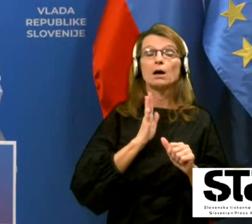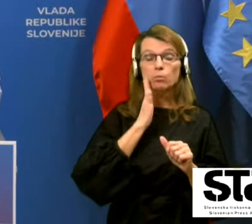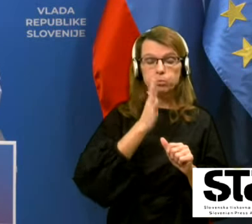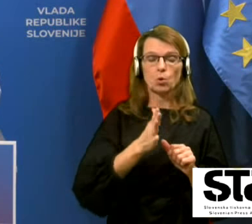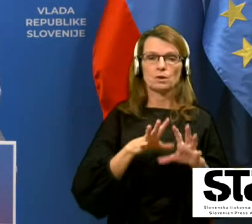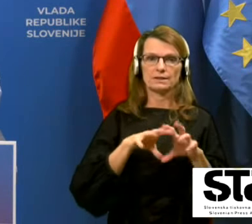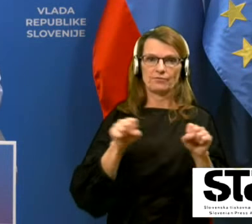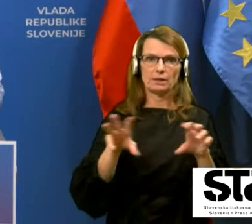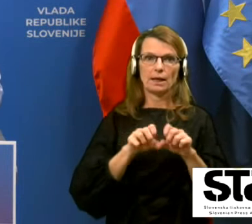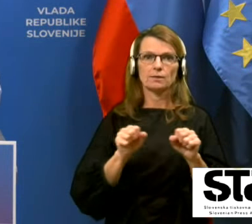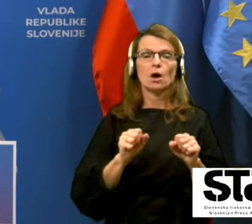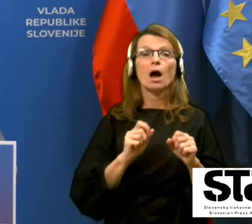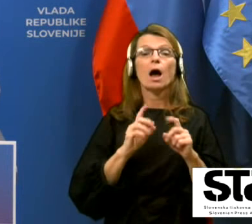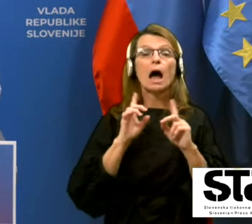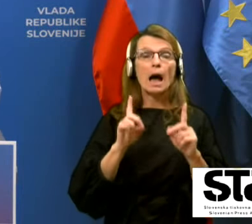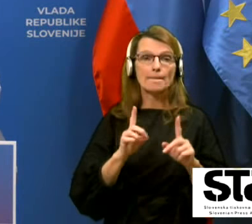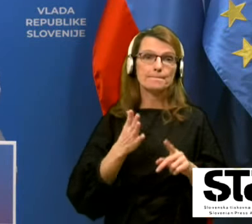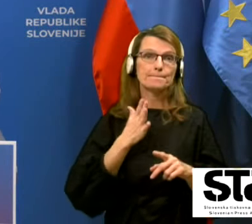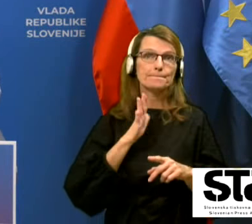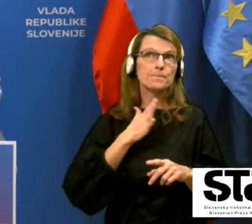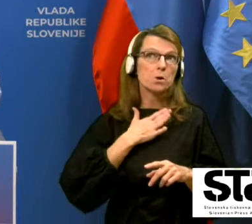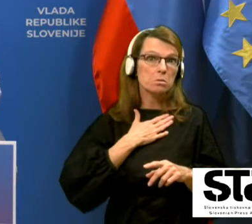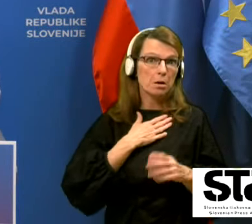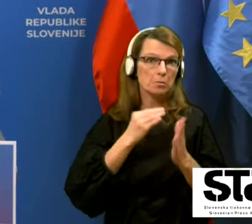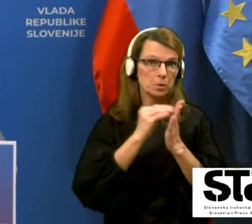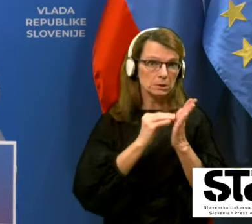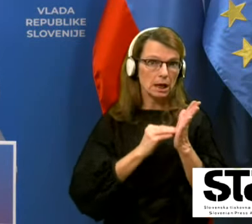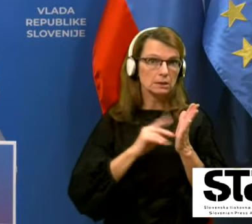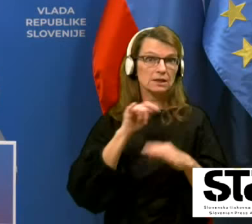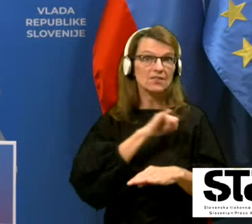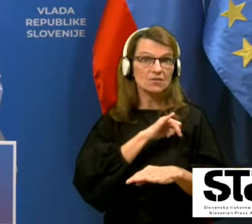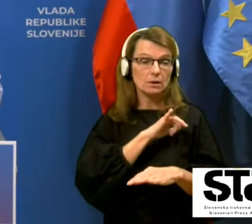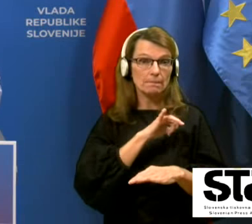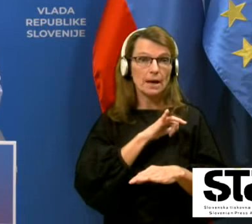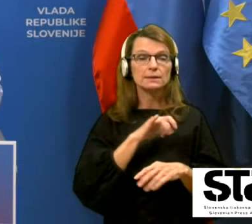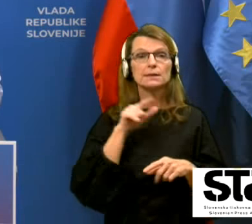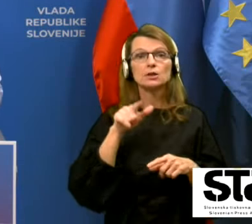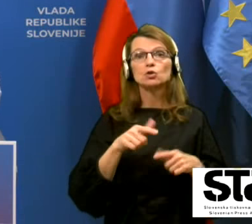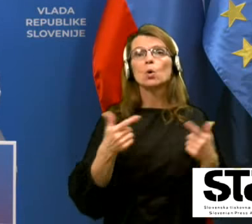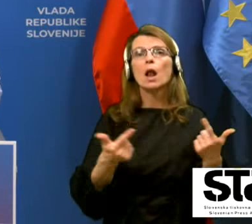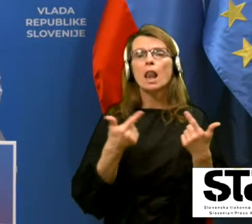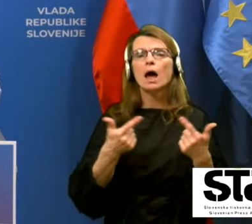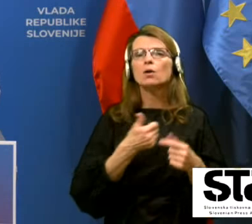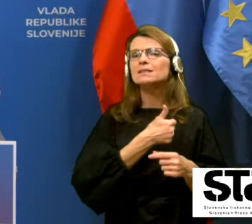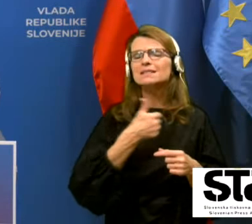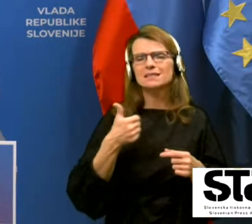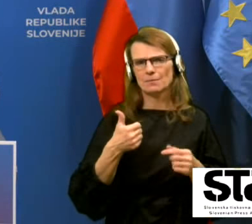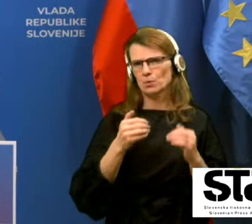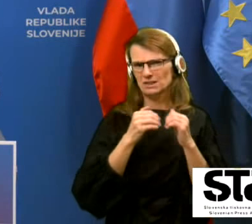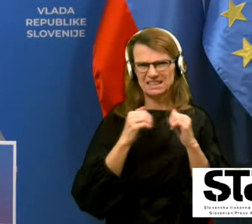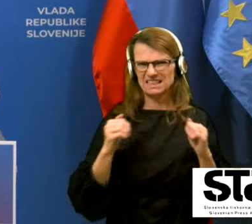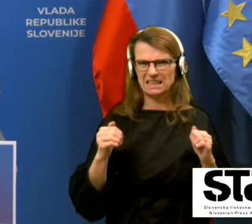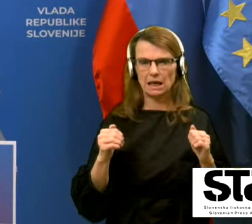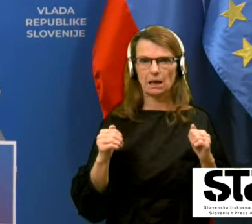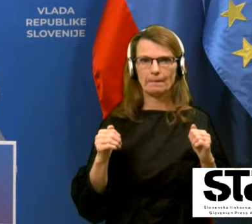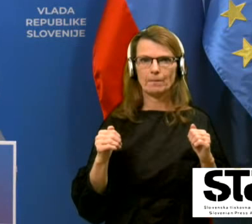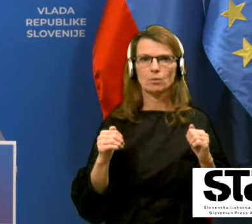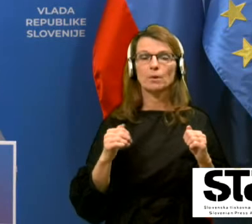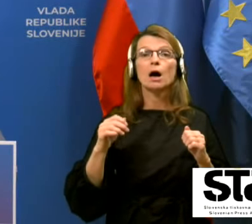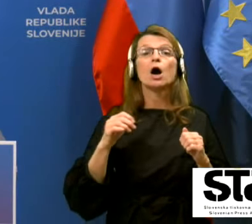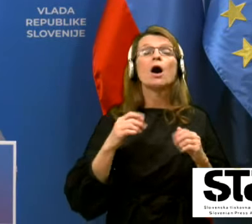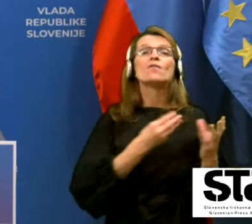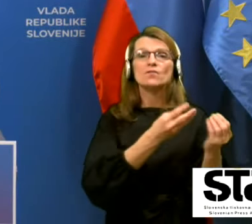po naših podatkih in informacijah bi bilo to lahko res samo izjemamo. Večino